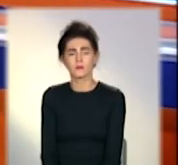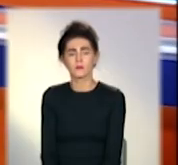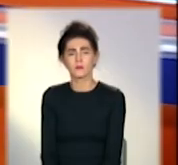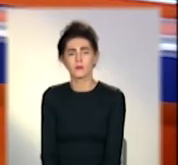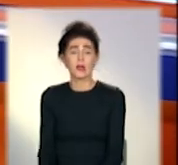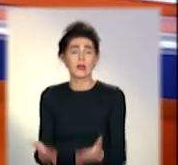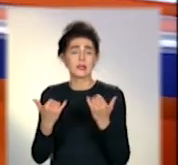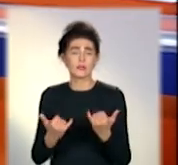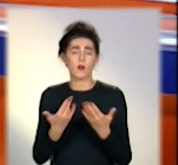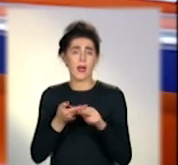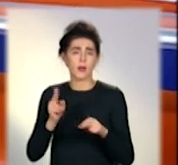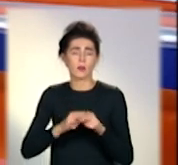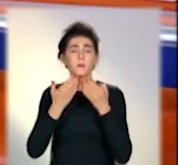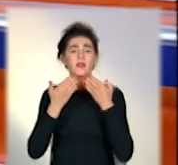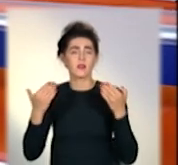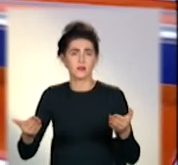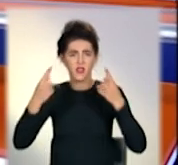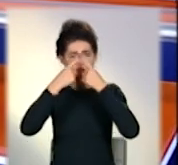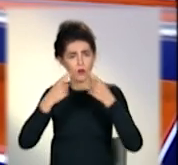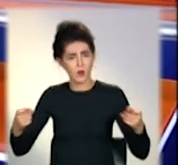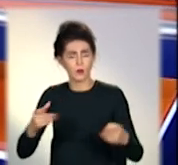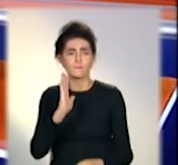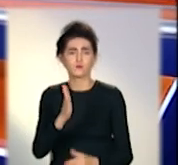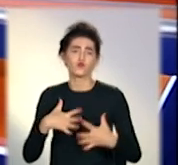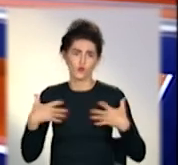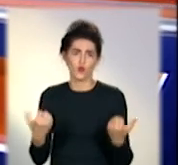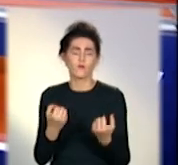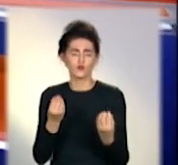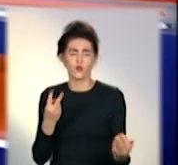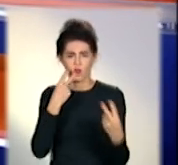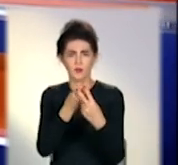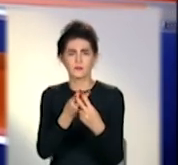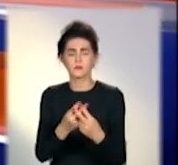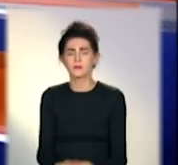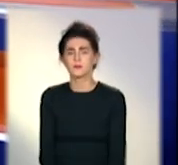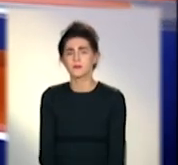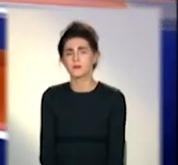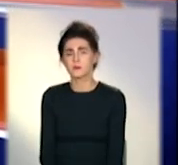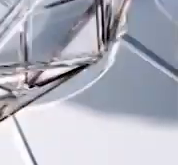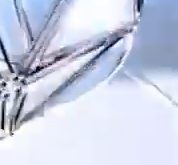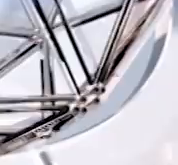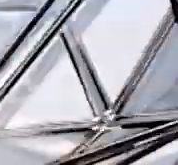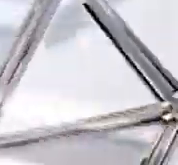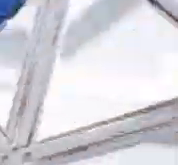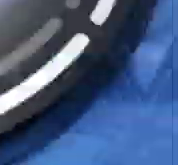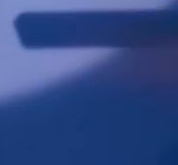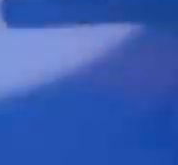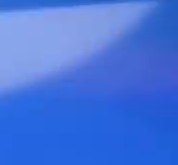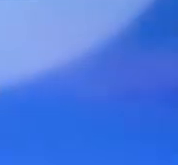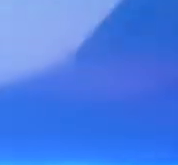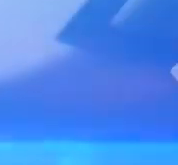На сьогодні це остання інформація. Будьте здорові, побачимось. Дякую